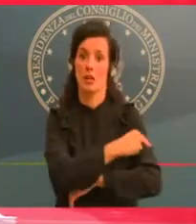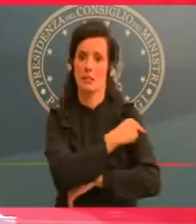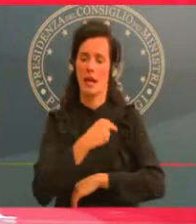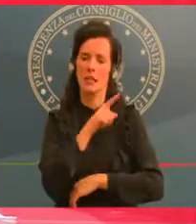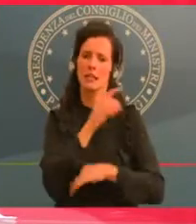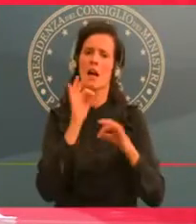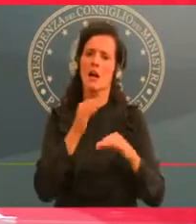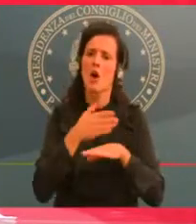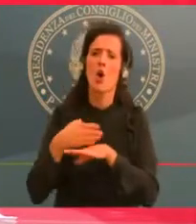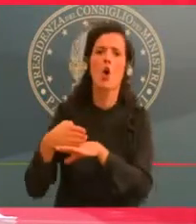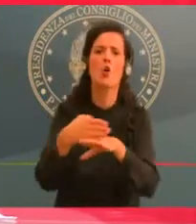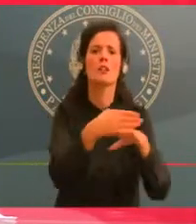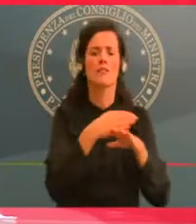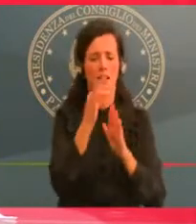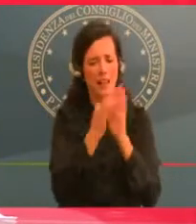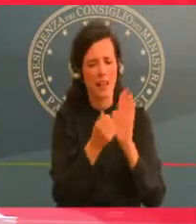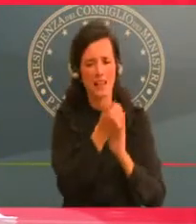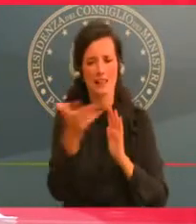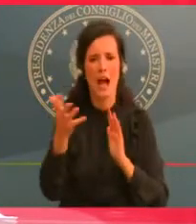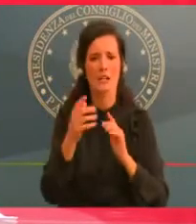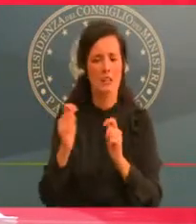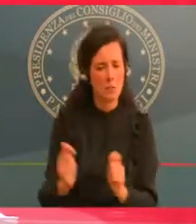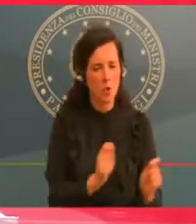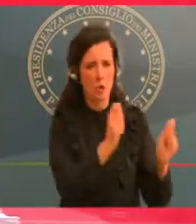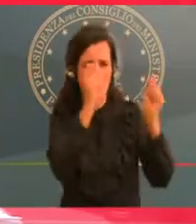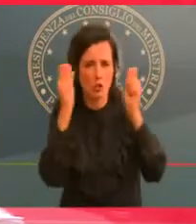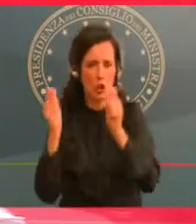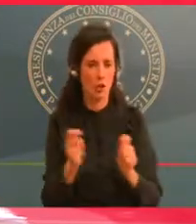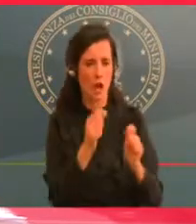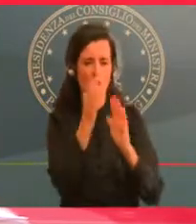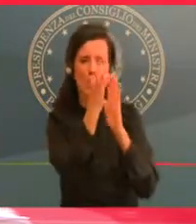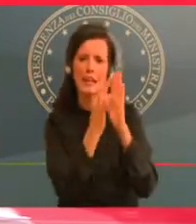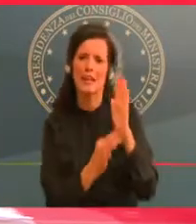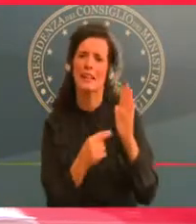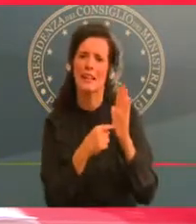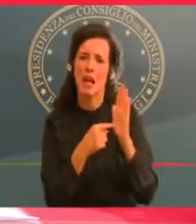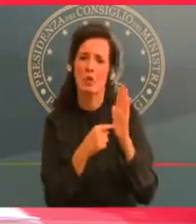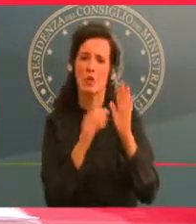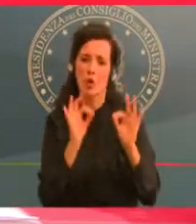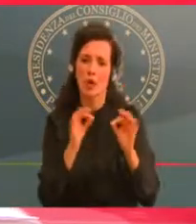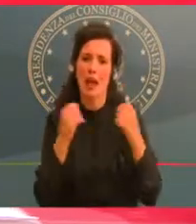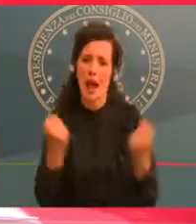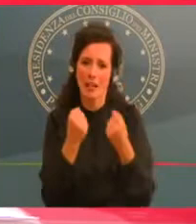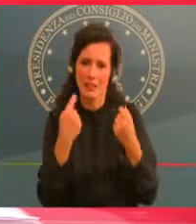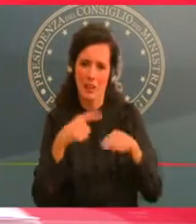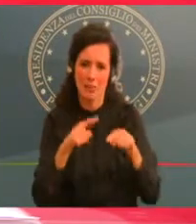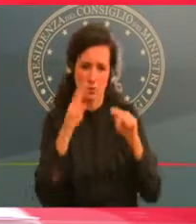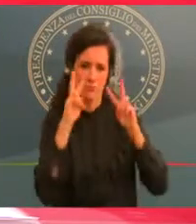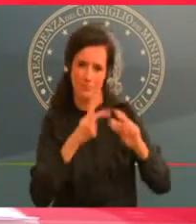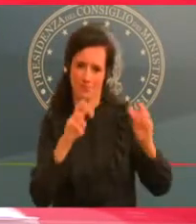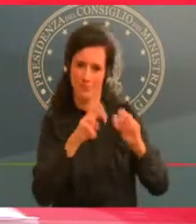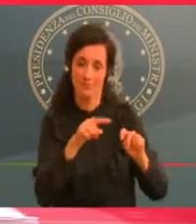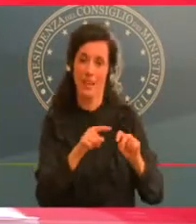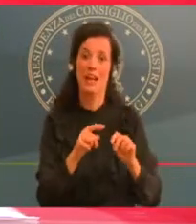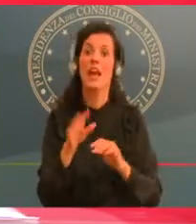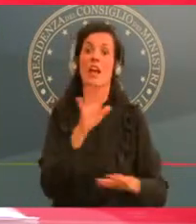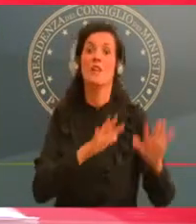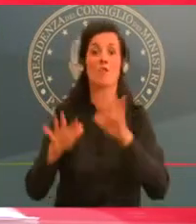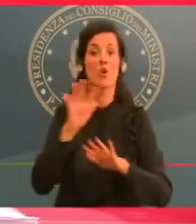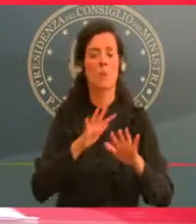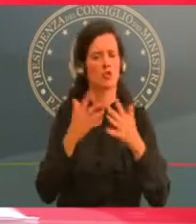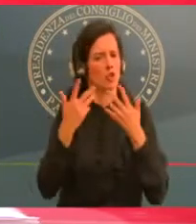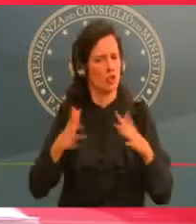Queste informazioni sono già condivise dalle singole regioni, perché le regioni stesse alimentano questo flusso di